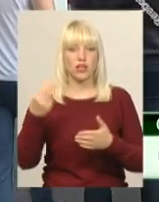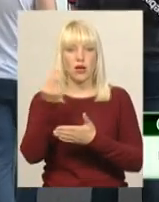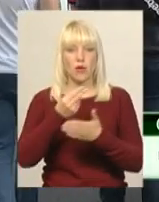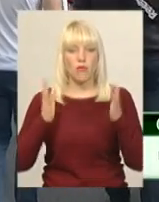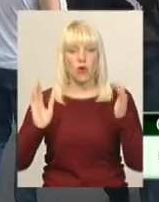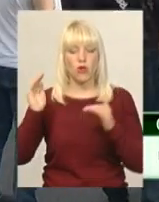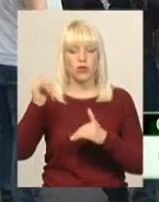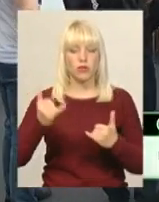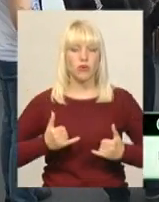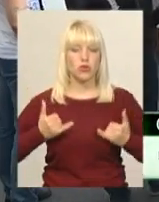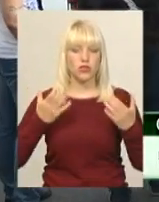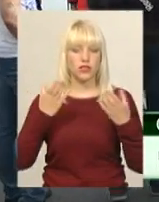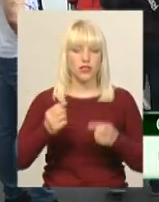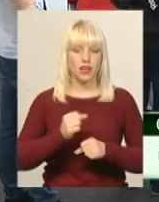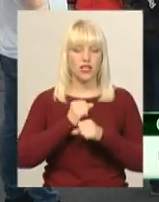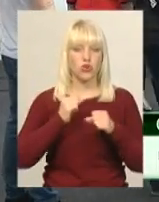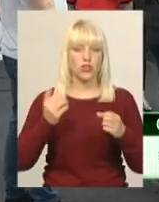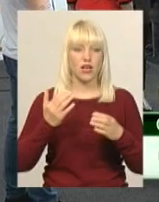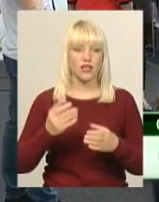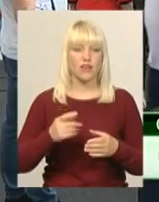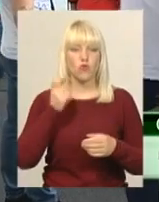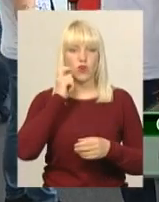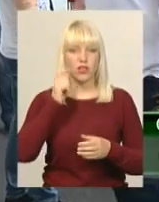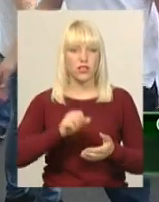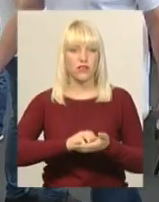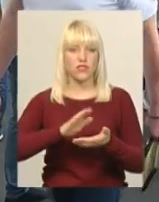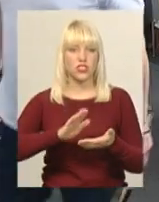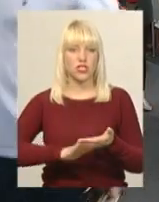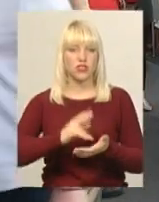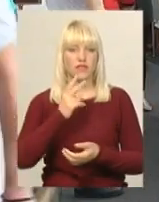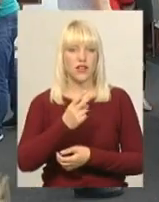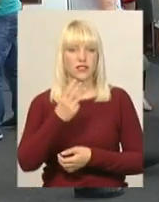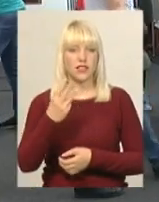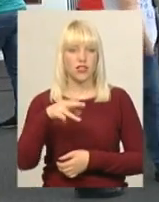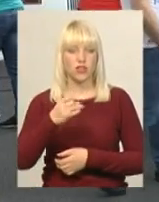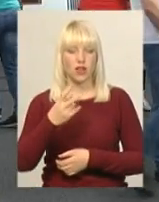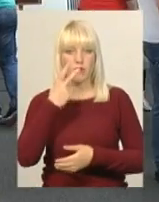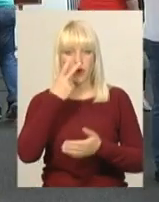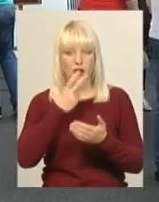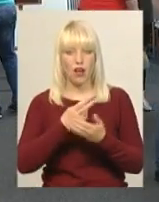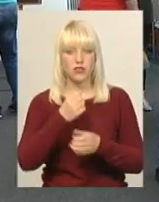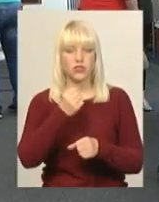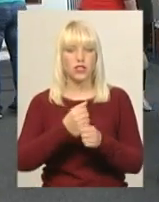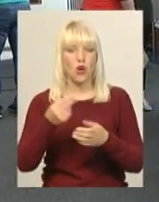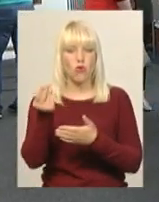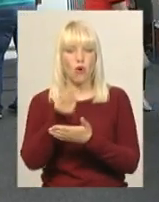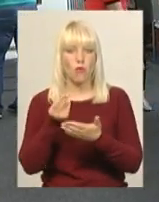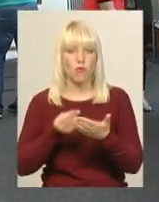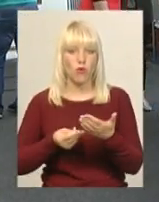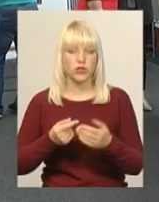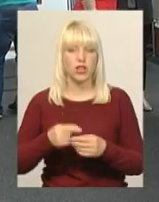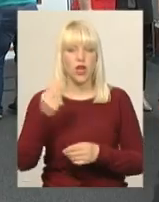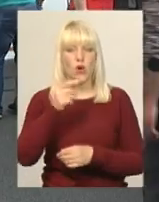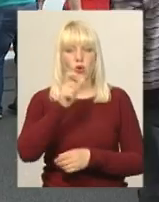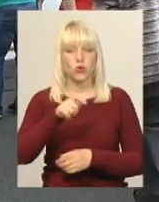Її приурочили до Дня Героїв, які, нагадаю, Україні відзначають 23 травня. Переглянути роботи художників у Музеї історії міста